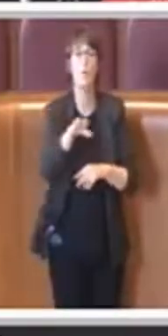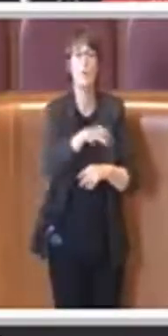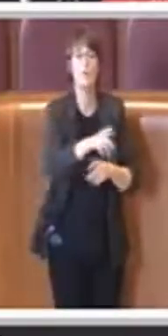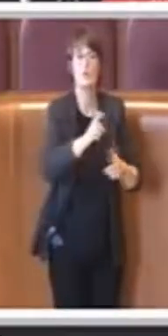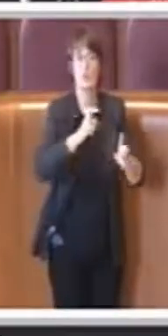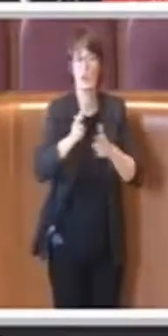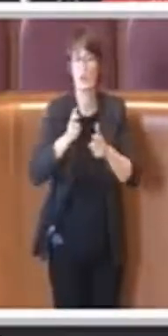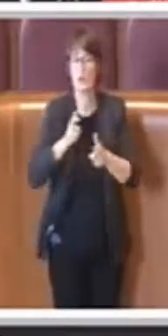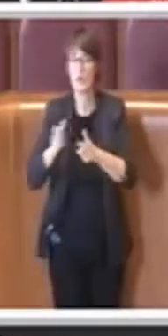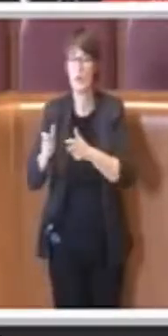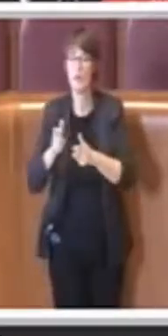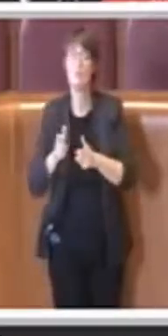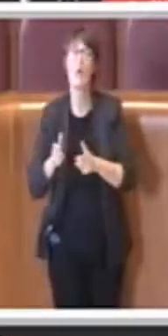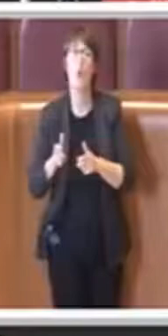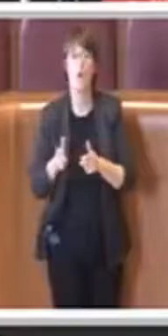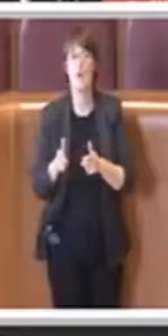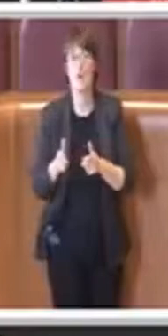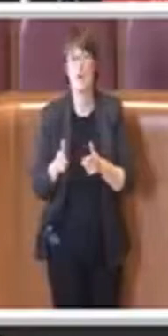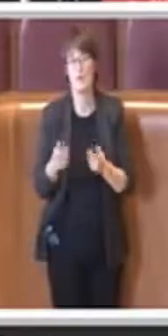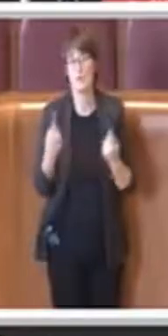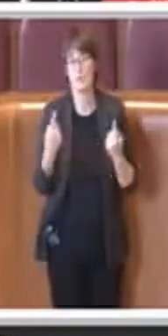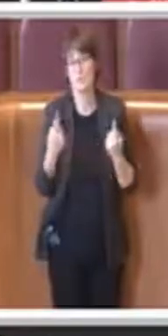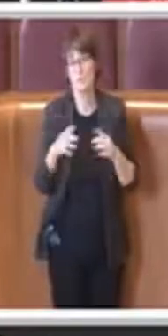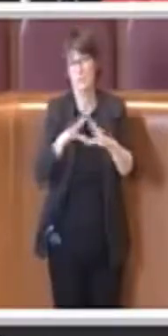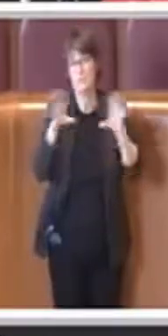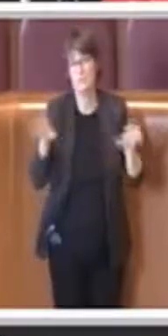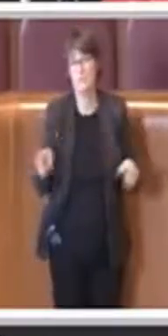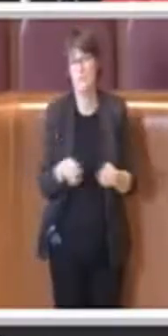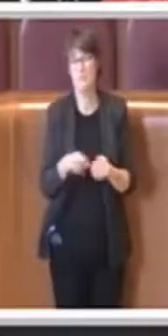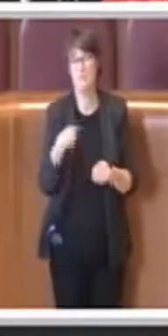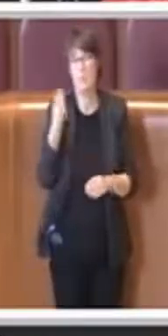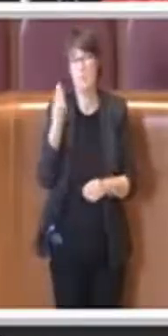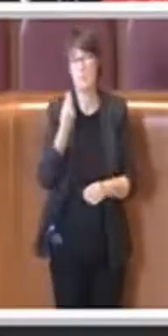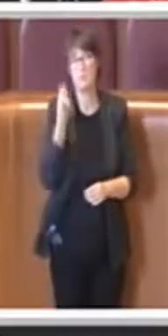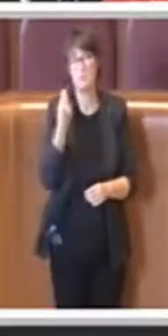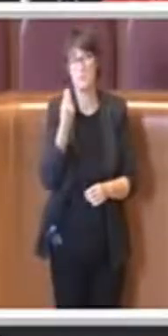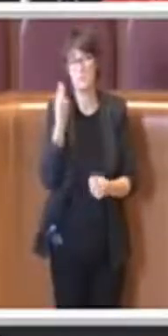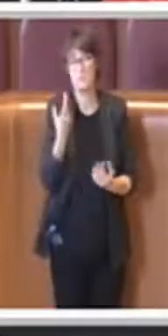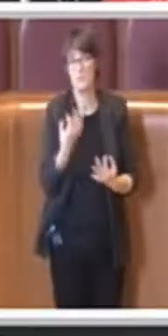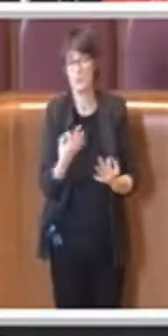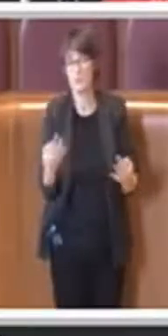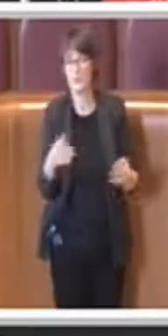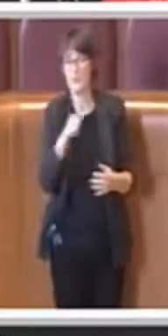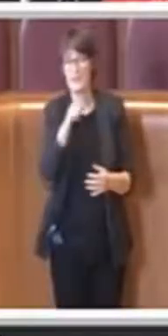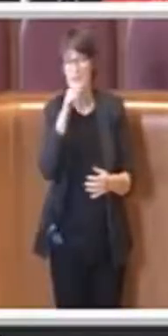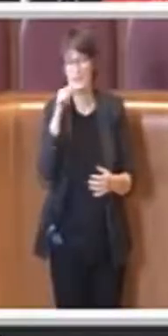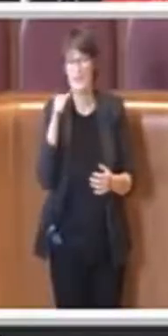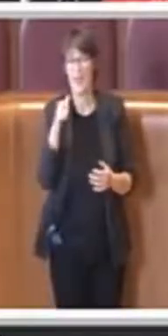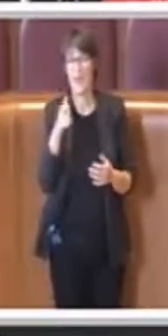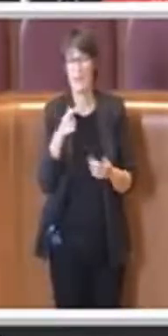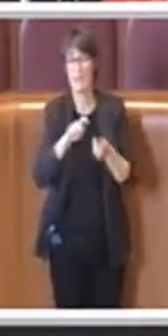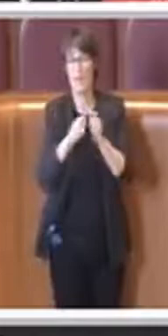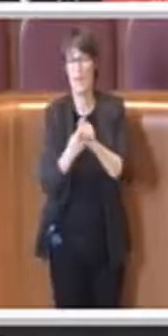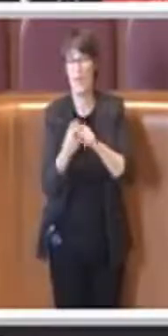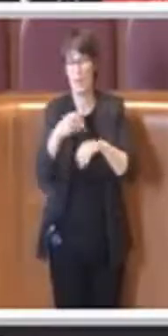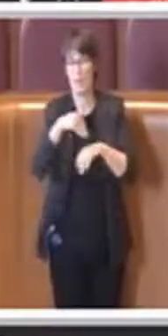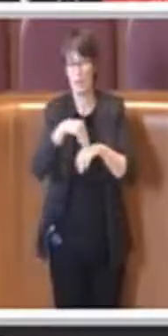quello ho comunque ritenuto opportuno fare ulteriori precisazioni per come dire